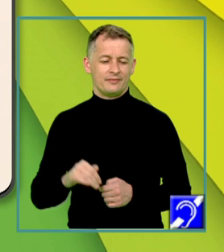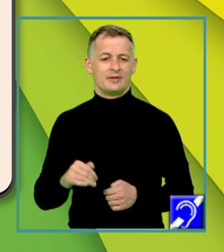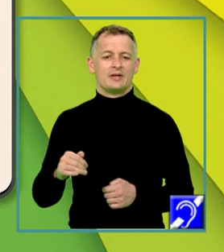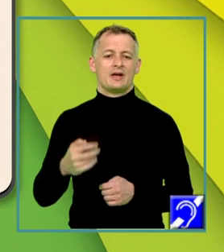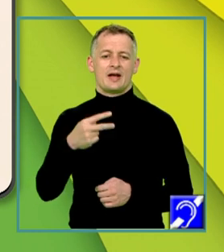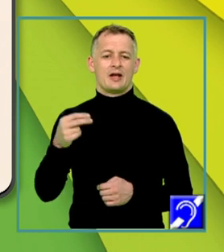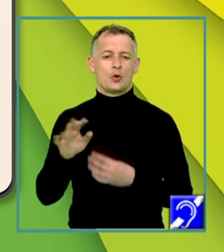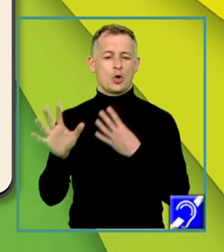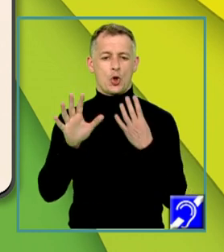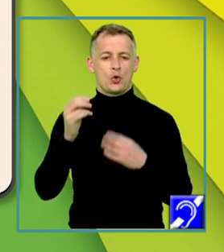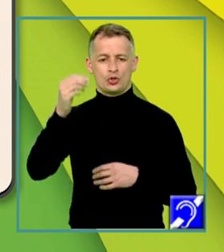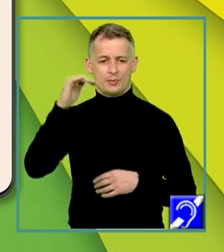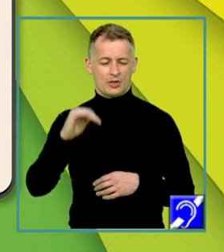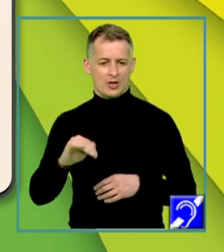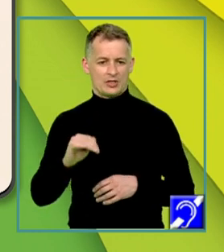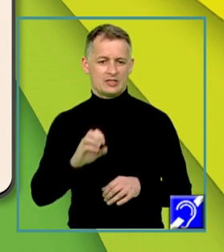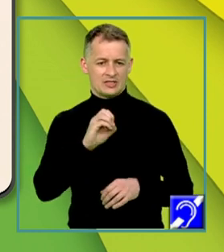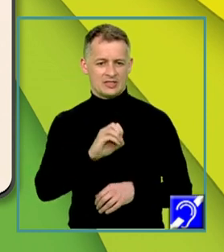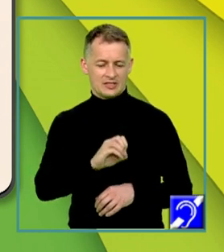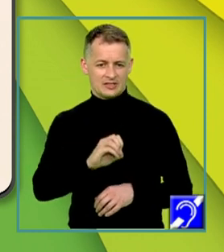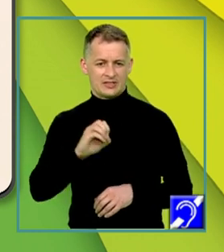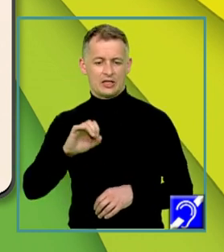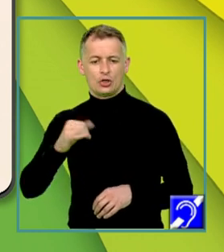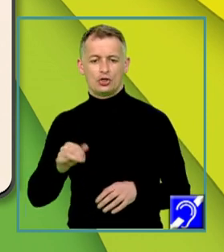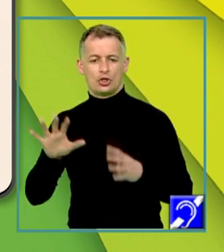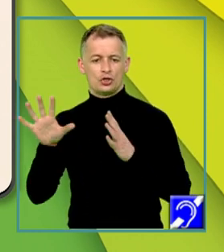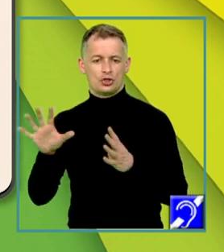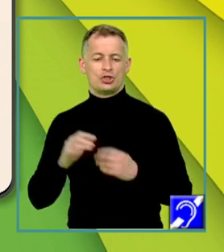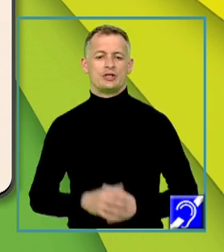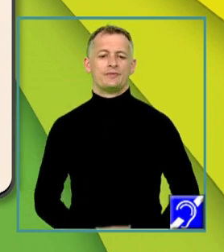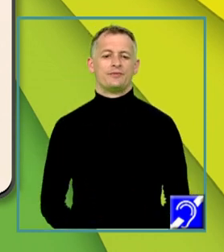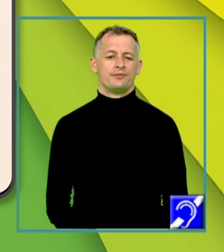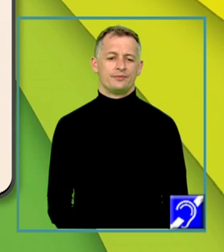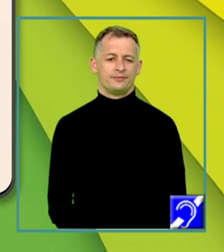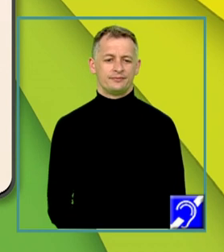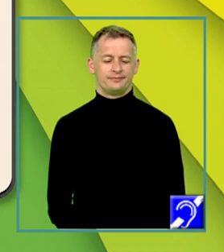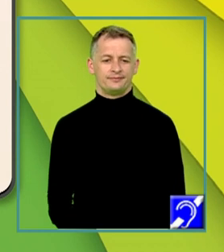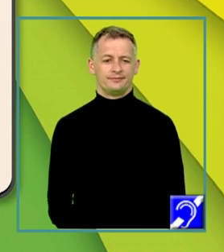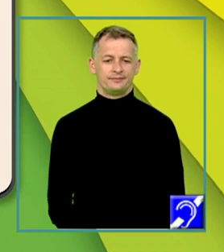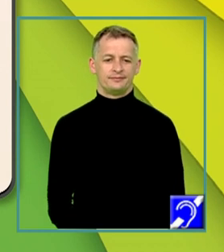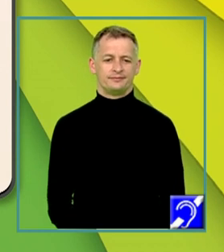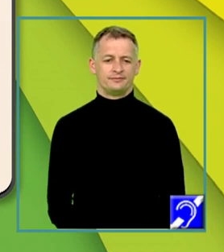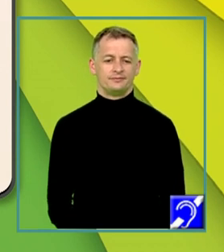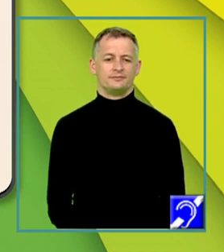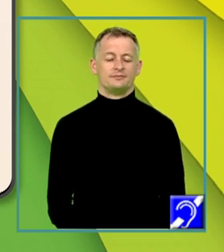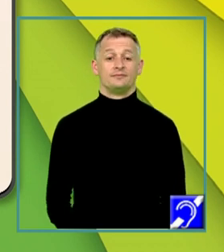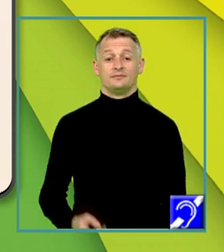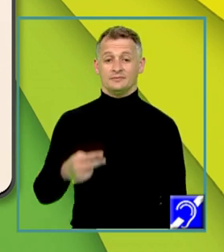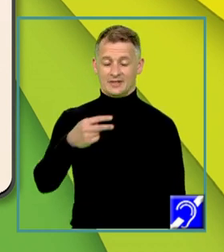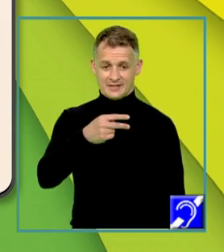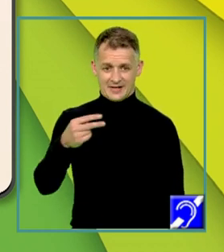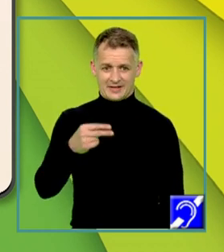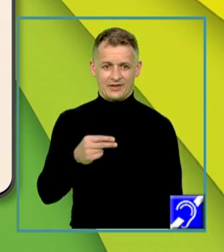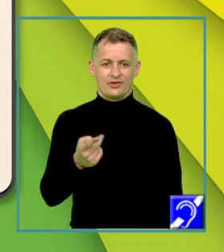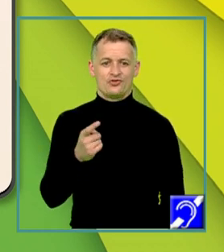9 și elementele de pe linia a doua egale cu 0, respectiv 9. Egalitatea din enunțul